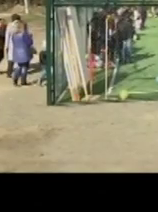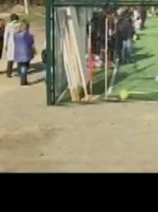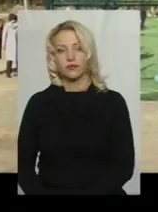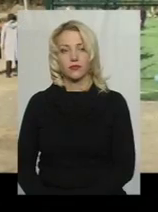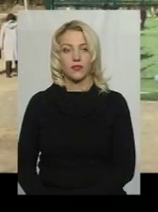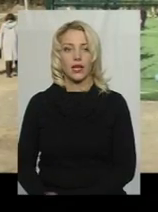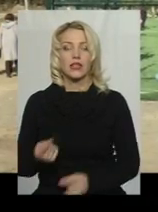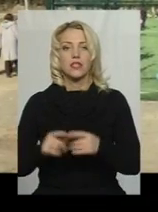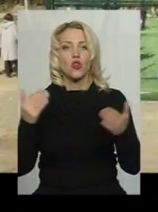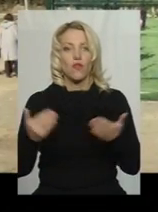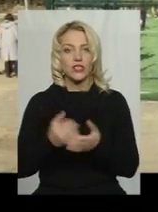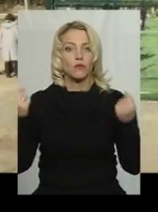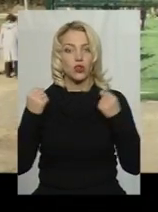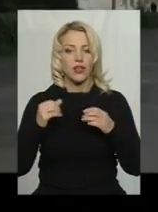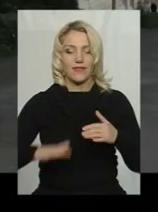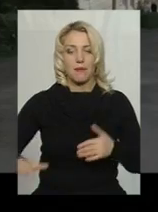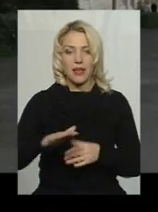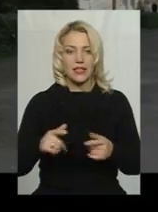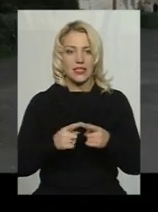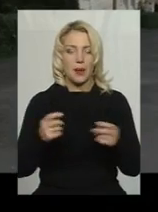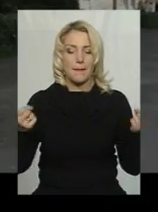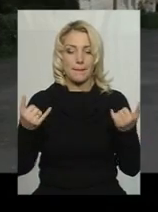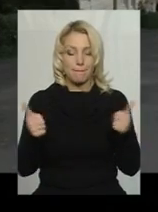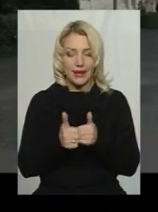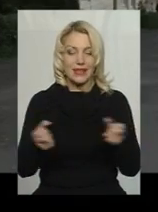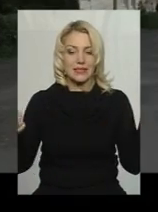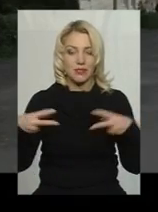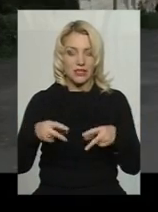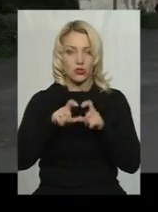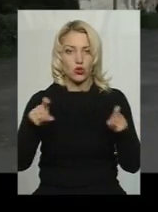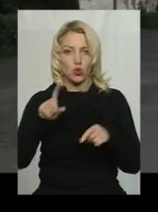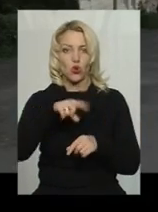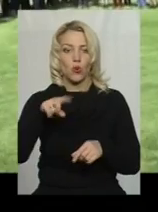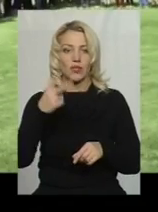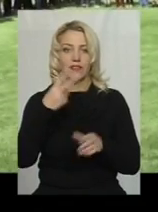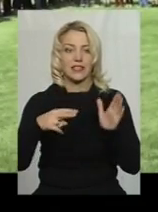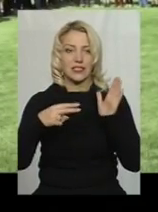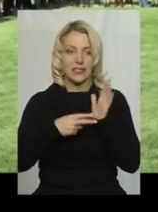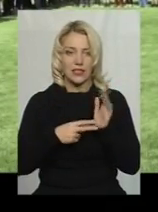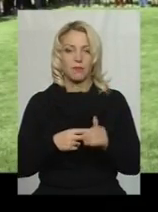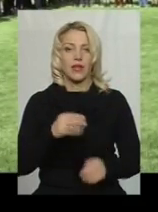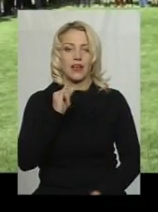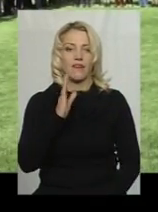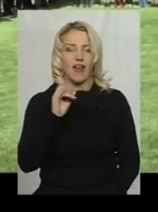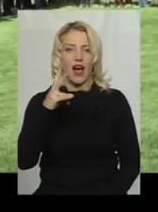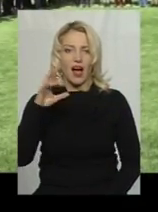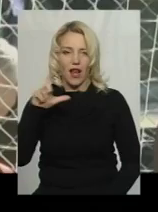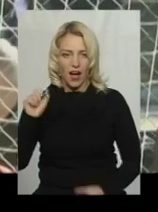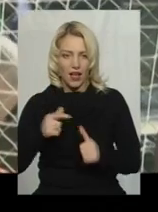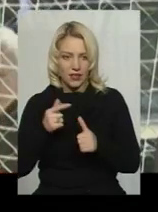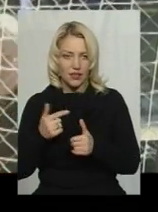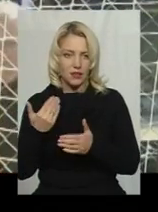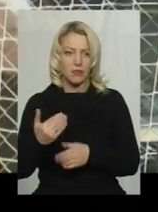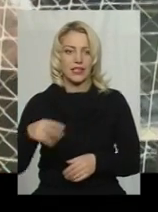Це новий спортивний майданчик біля Хмельницької спеціалізованої загальня освітньої школи номер 27 імені Дмитра Іваха. Директор навчального